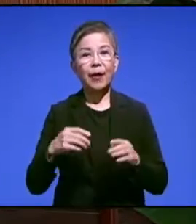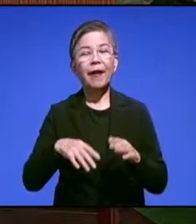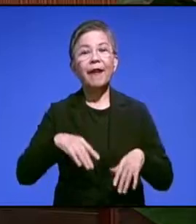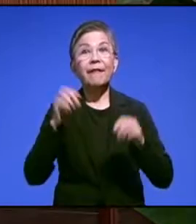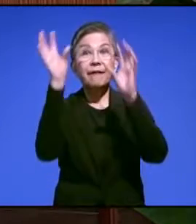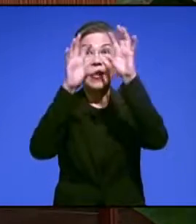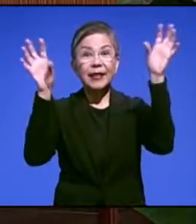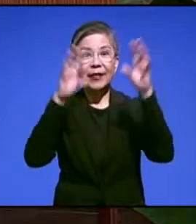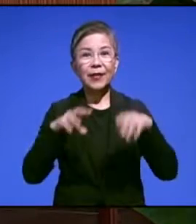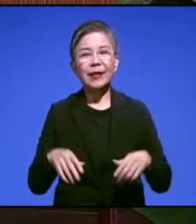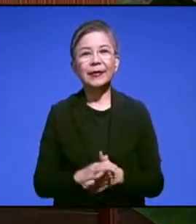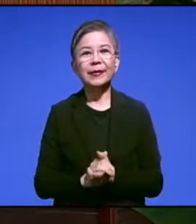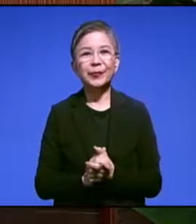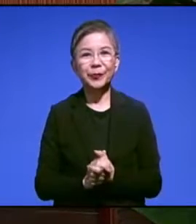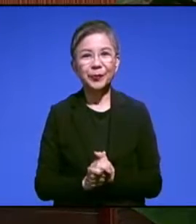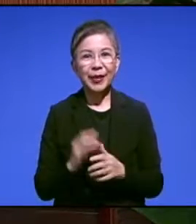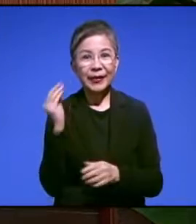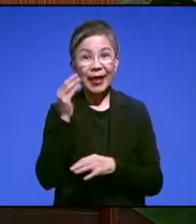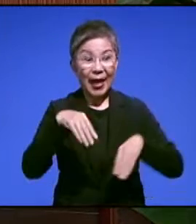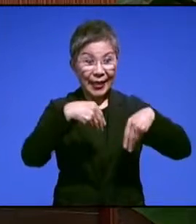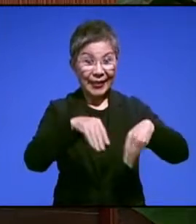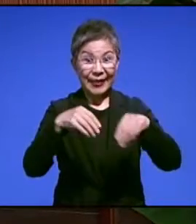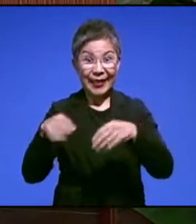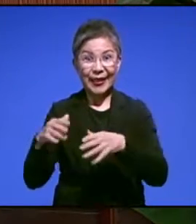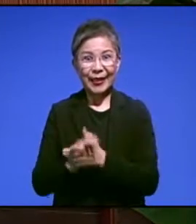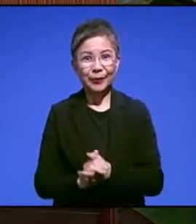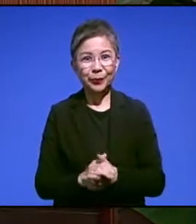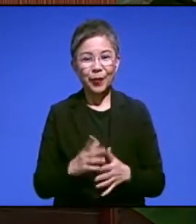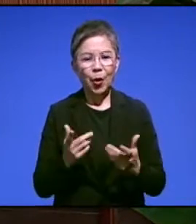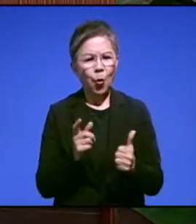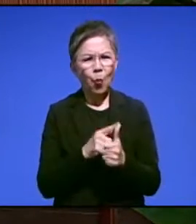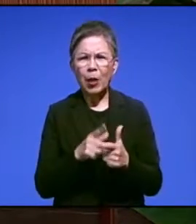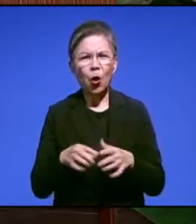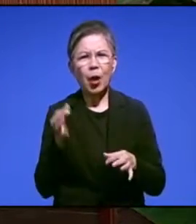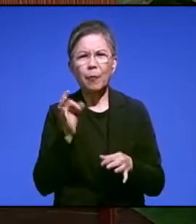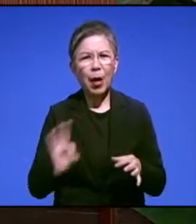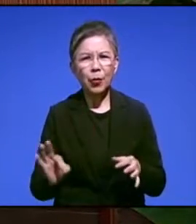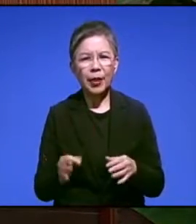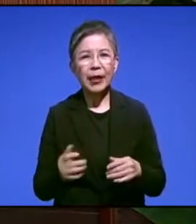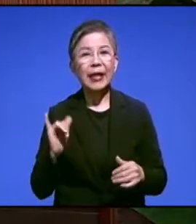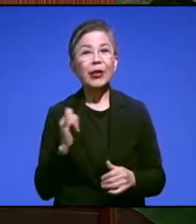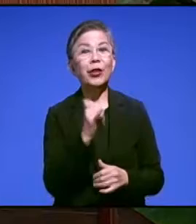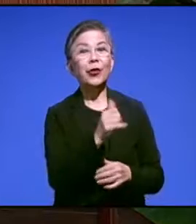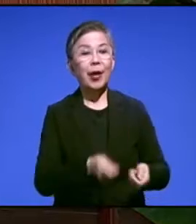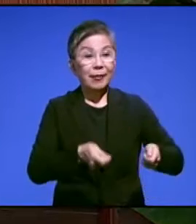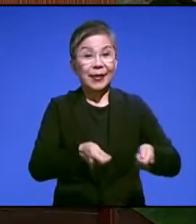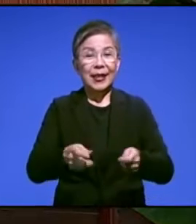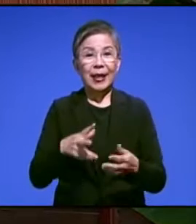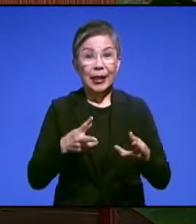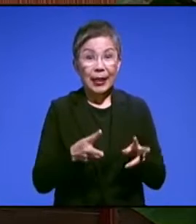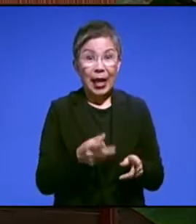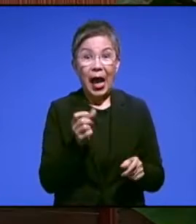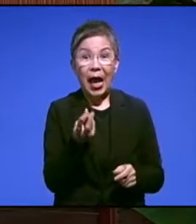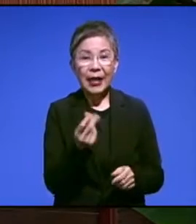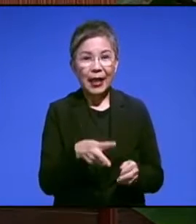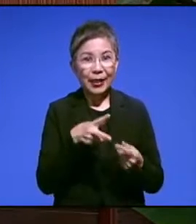Jakarta Great Online Sale. Ini diikuti oleh beberapa platform e-commerce yang menghadirkan atau menawarkan diskaun bahkan